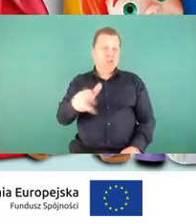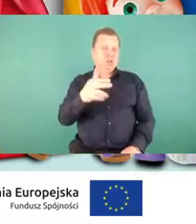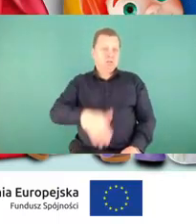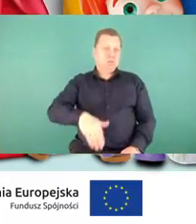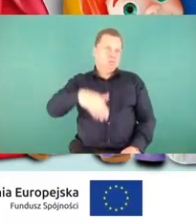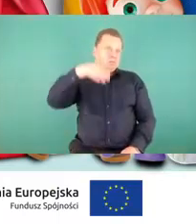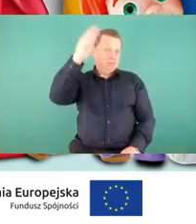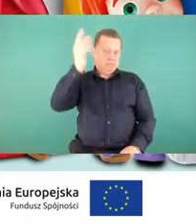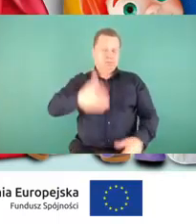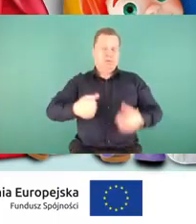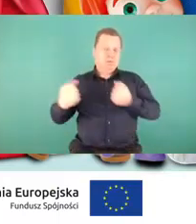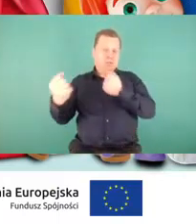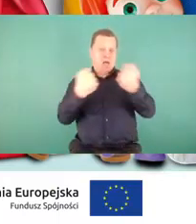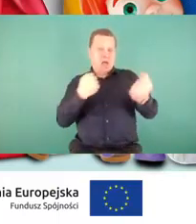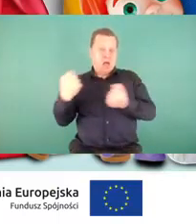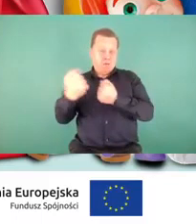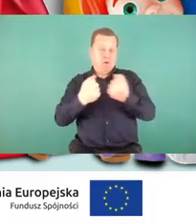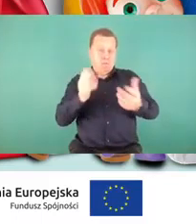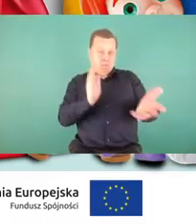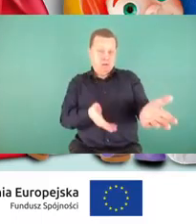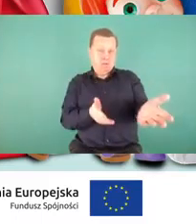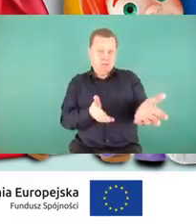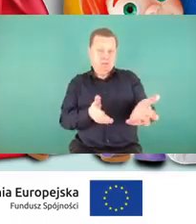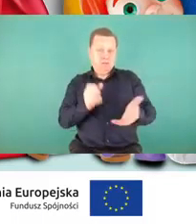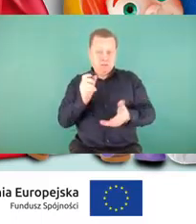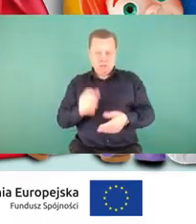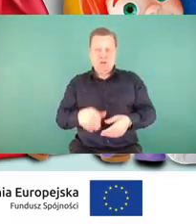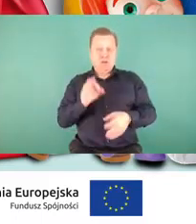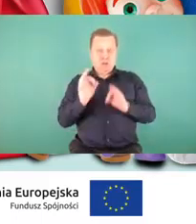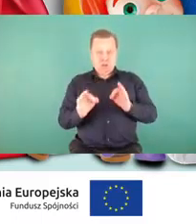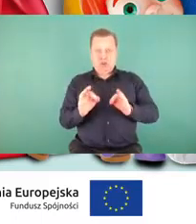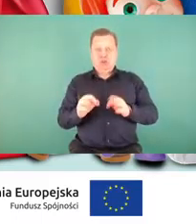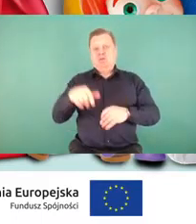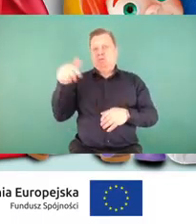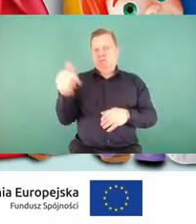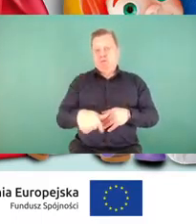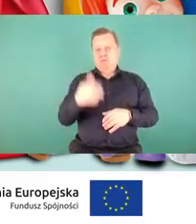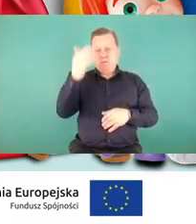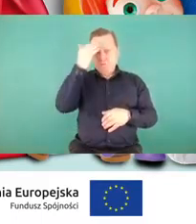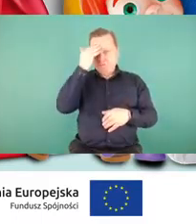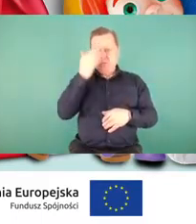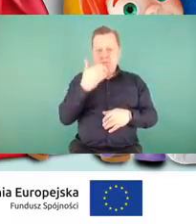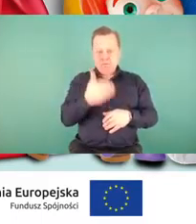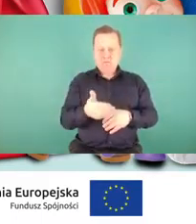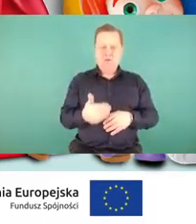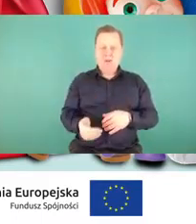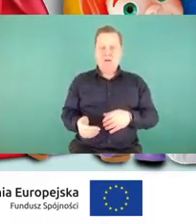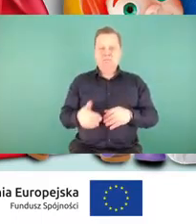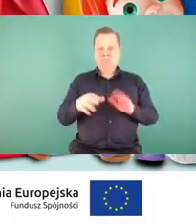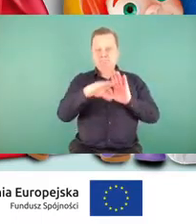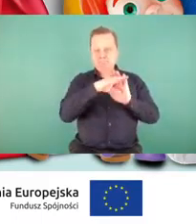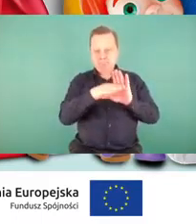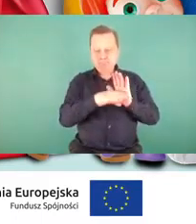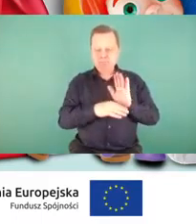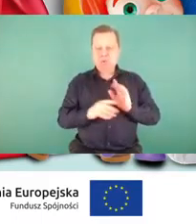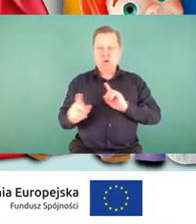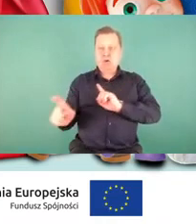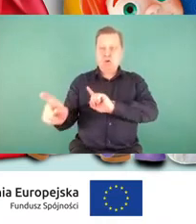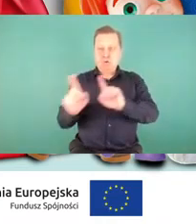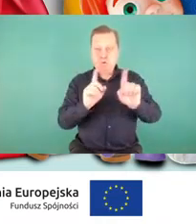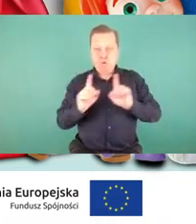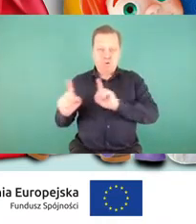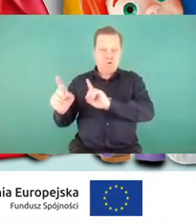samochodami osobowymi, aby już dzisiaj kształtować w tą zasadę chociażby ostrożności czy szczególnej